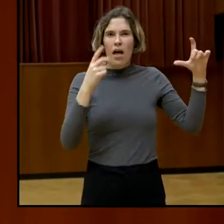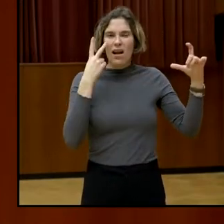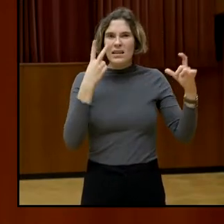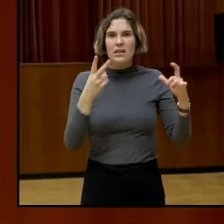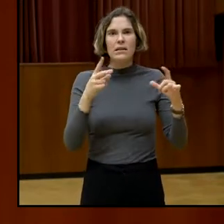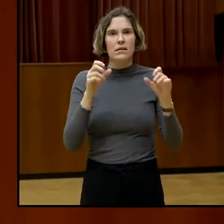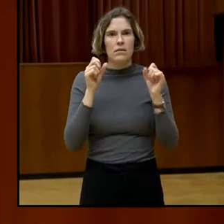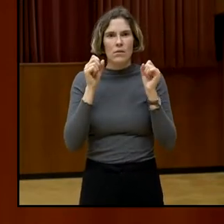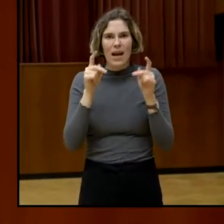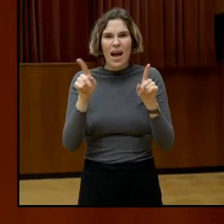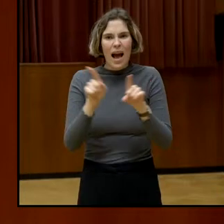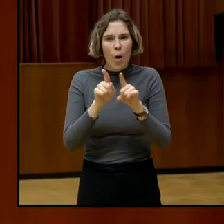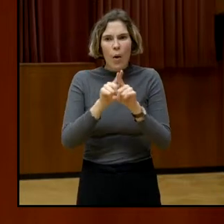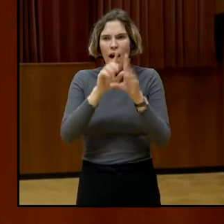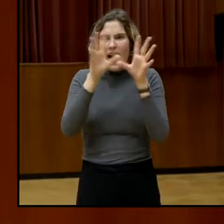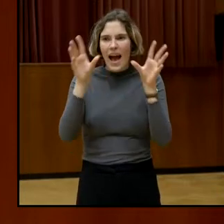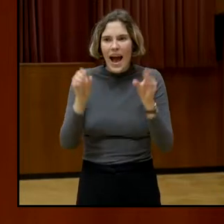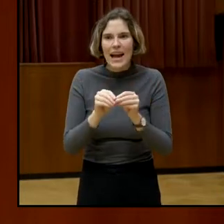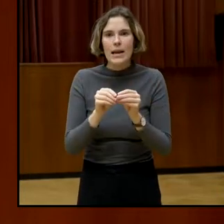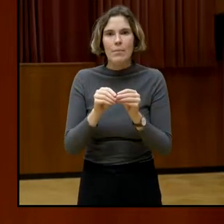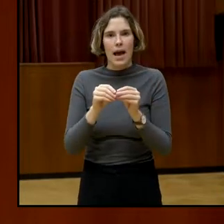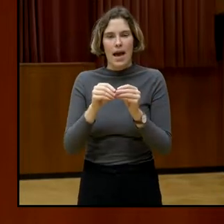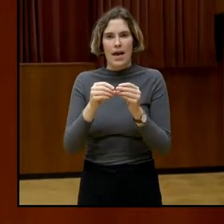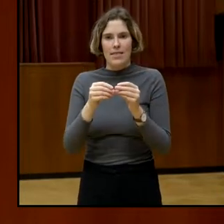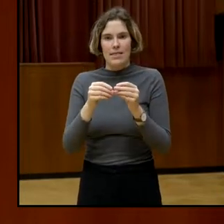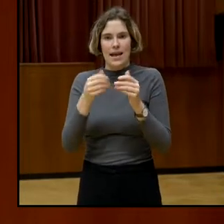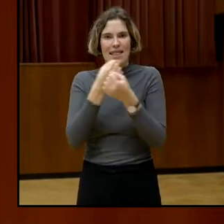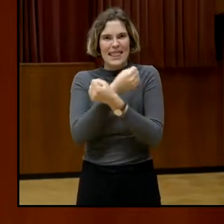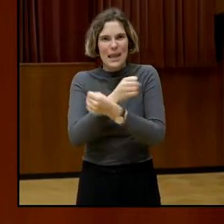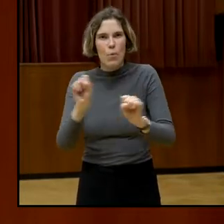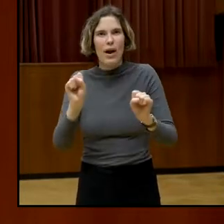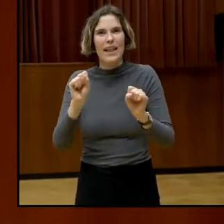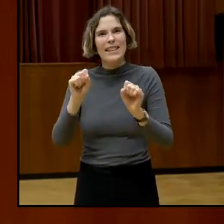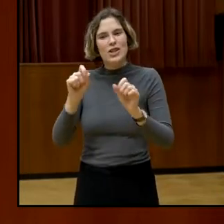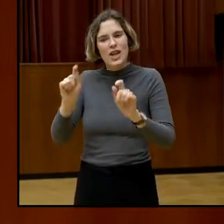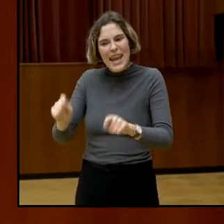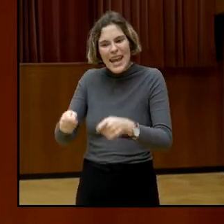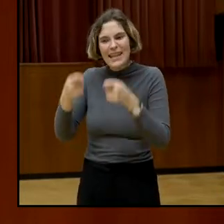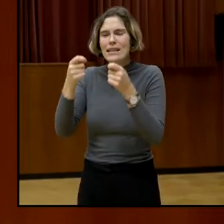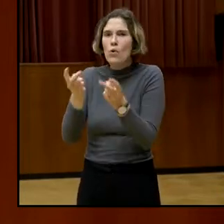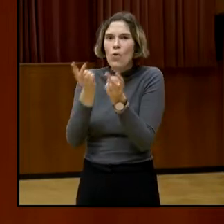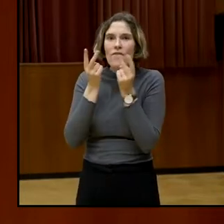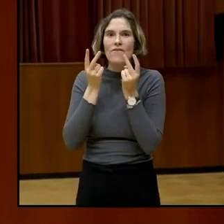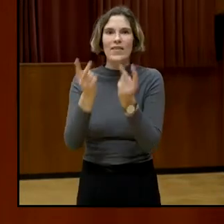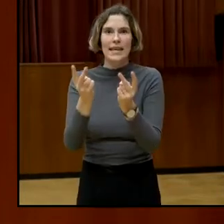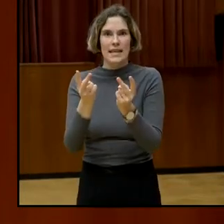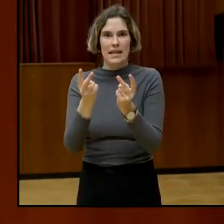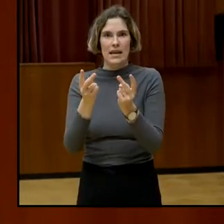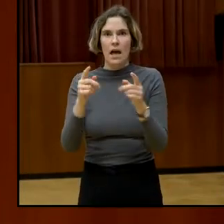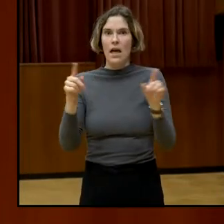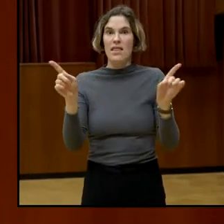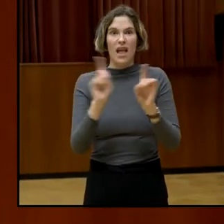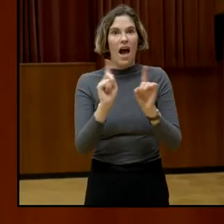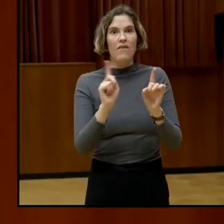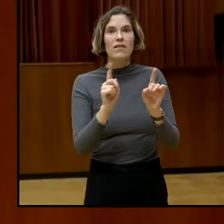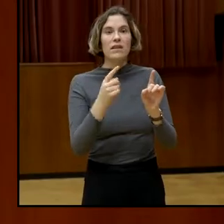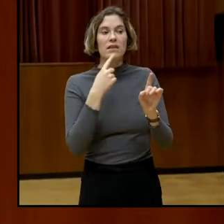Bürgern unverzichtbar ist und keinesfalls Halt machen darf vor Nichts-StaatsbürgerInnen.